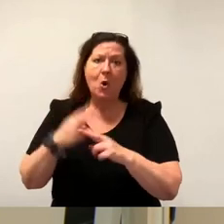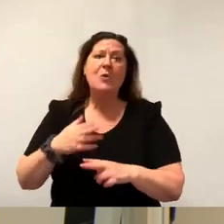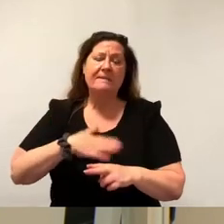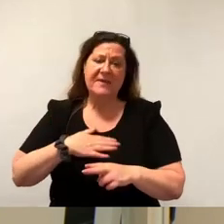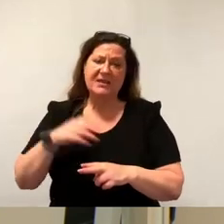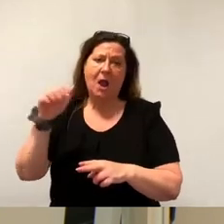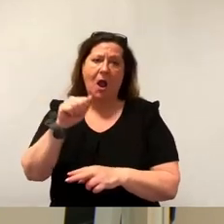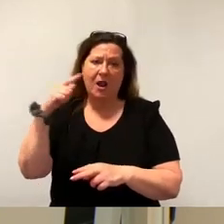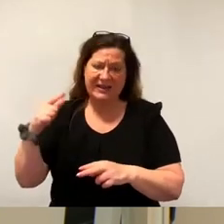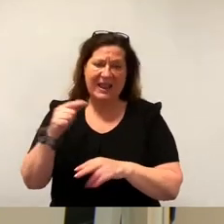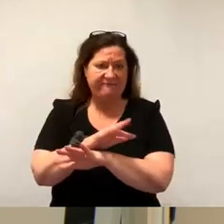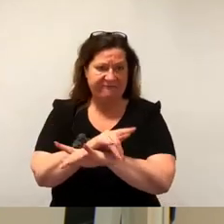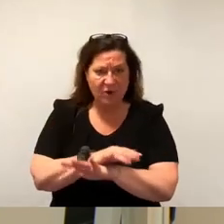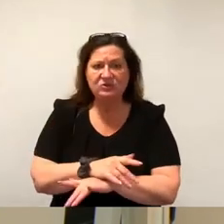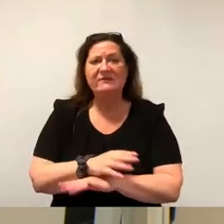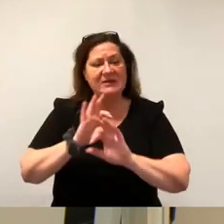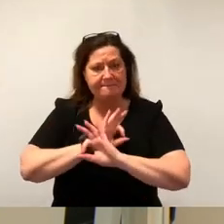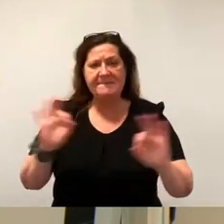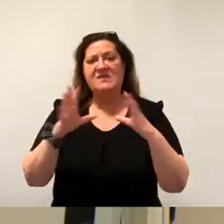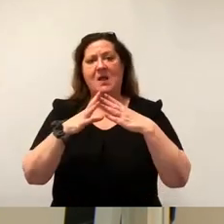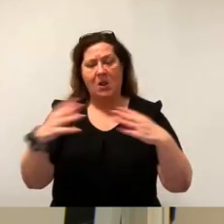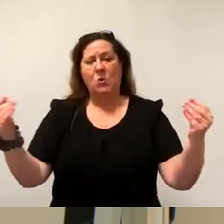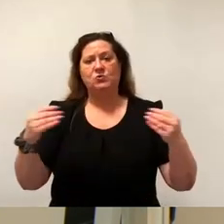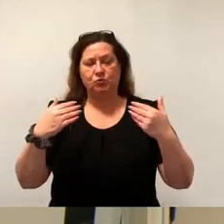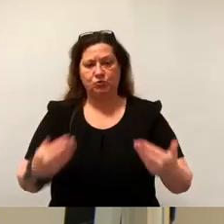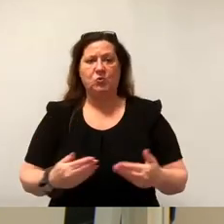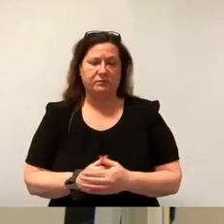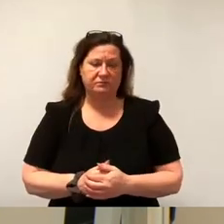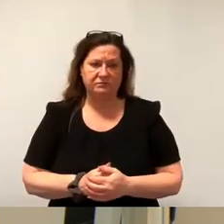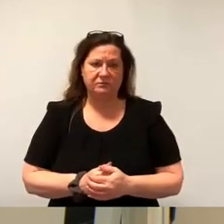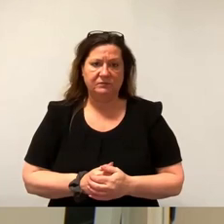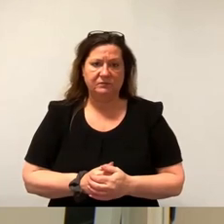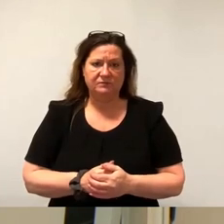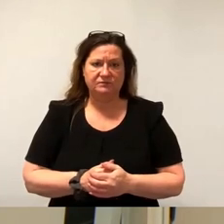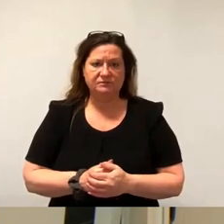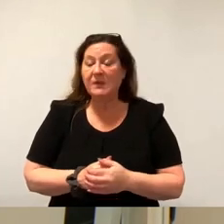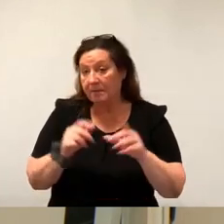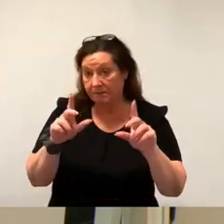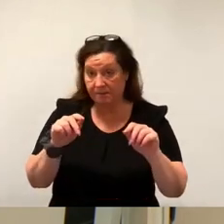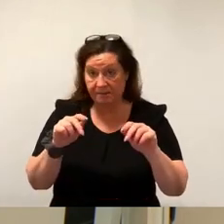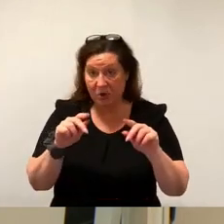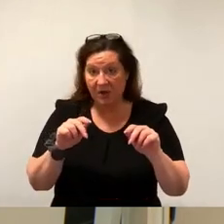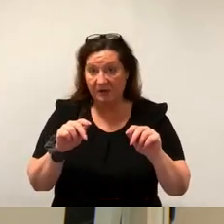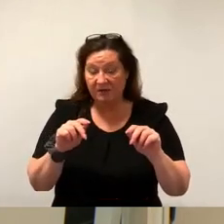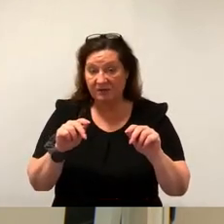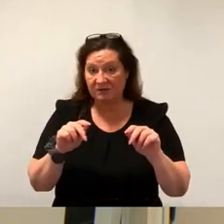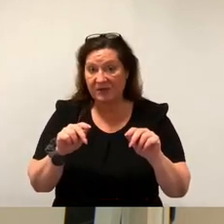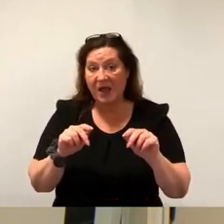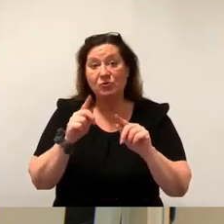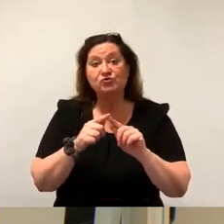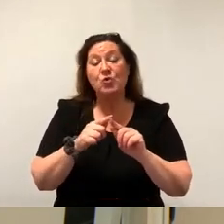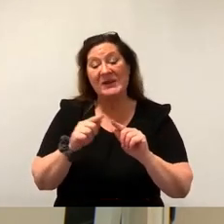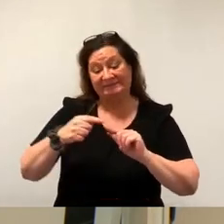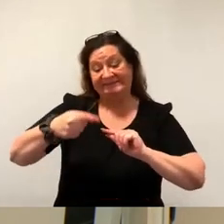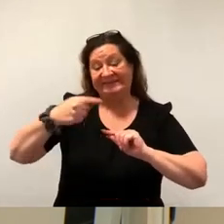wirtschaftlich vernünftigste Variante ist. Daraus ergeben sich in der Folge bereits in den kommenden Doppelhaushalt